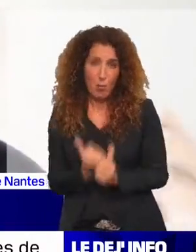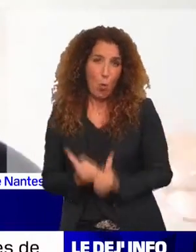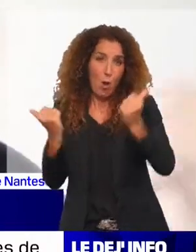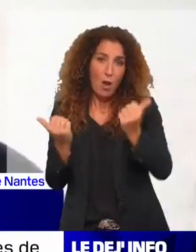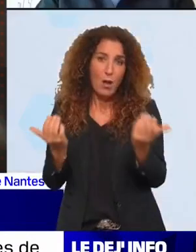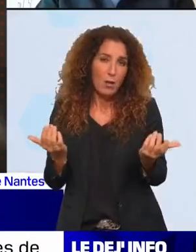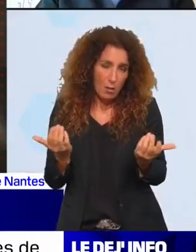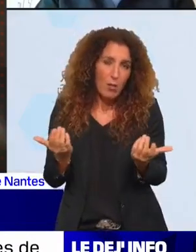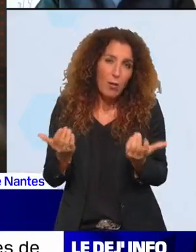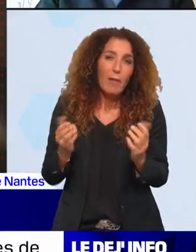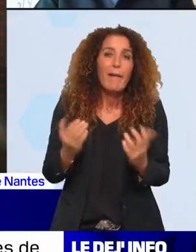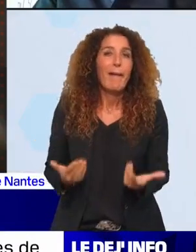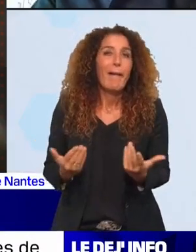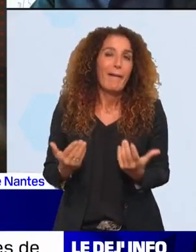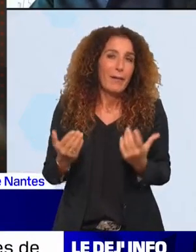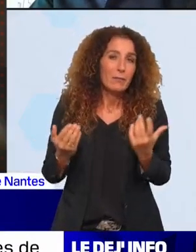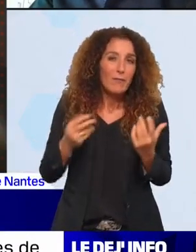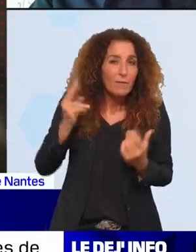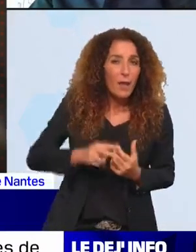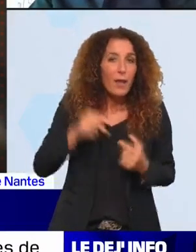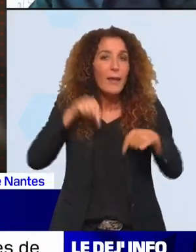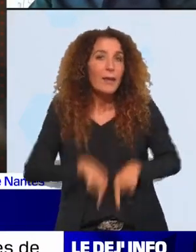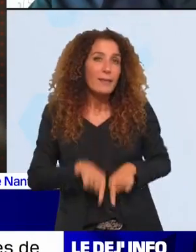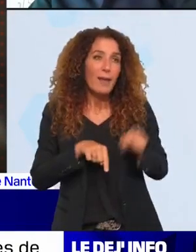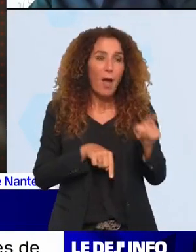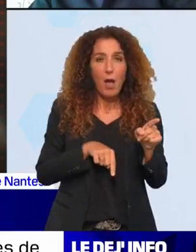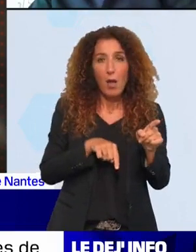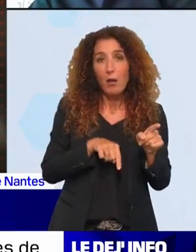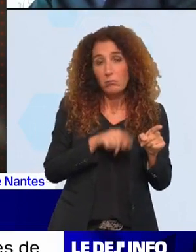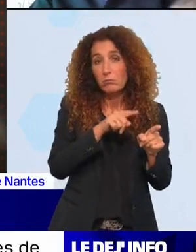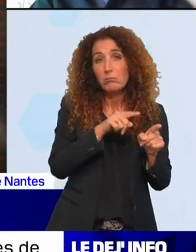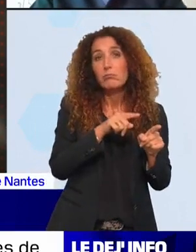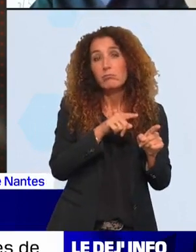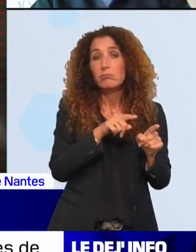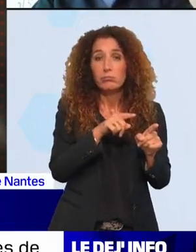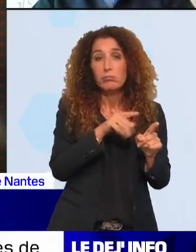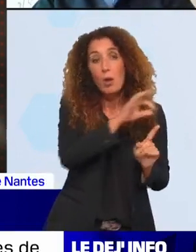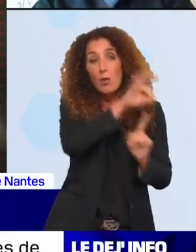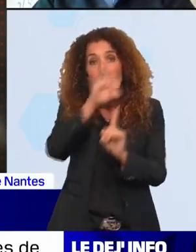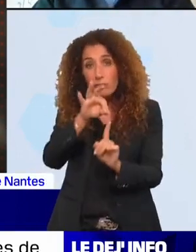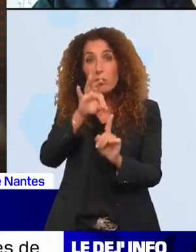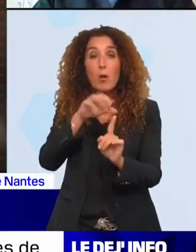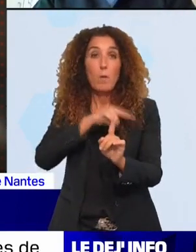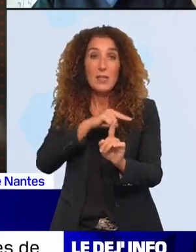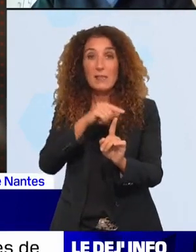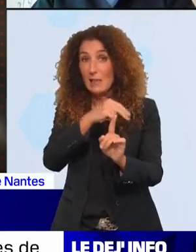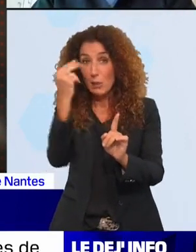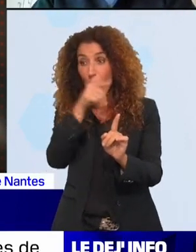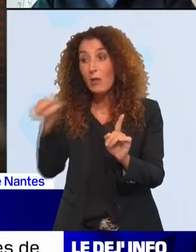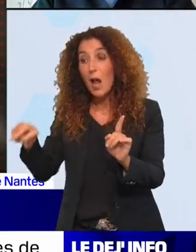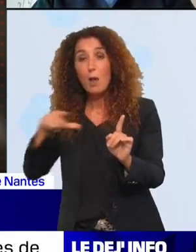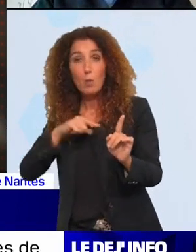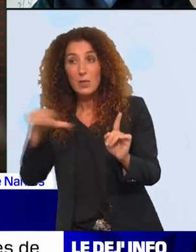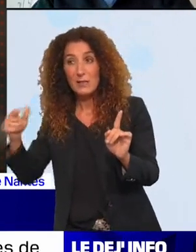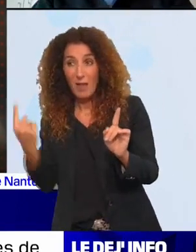c'est le 1 pour 1 au niveau de l'État. C'est-à-dire que si l'État met un policier national pour un policier municipal supplémentaire, Bordeaux, l'année